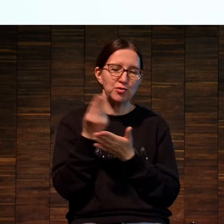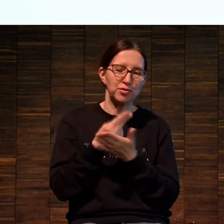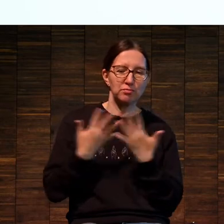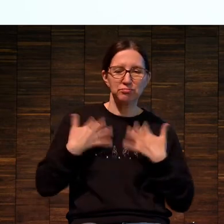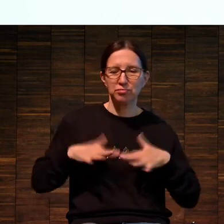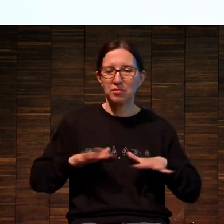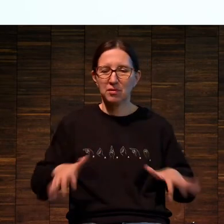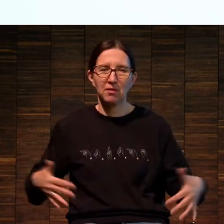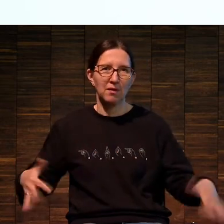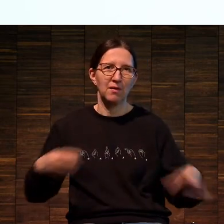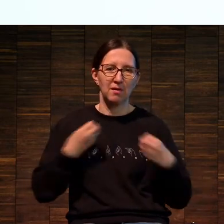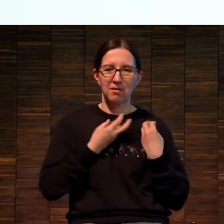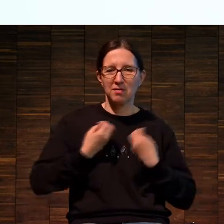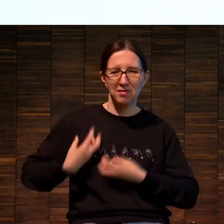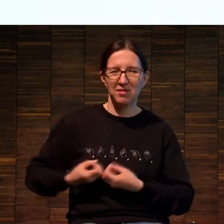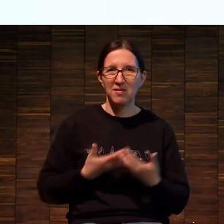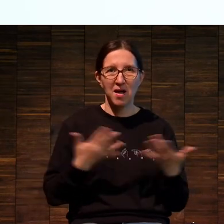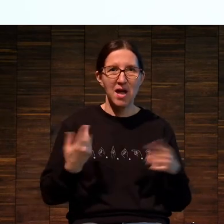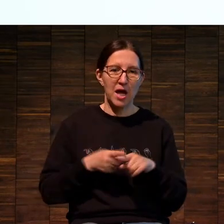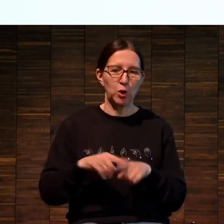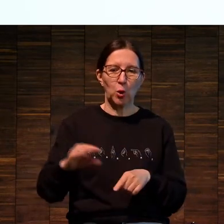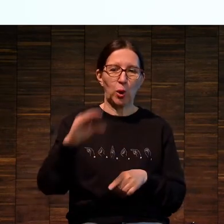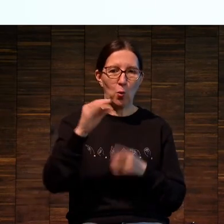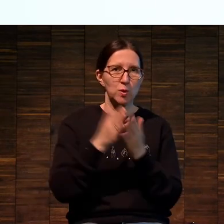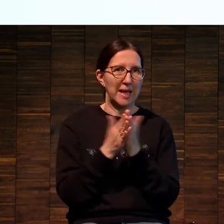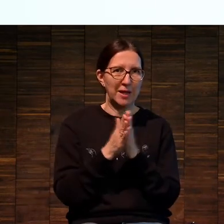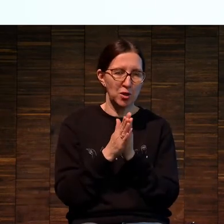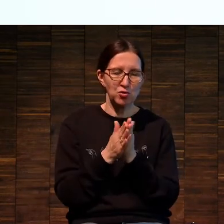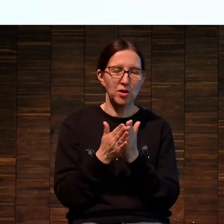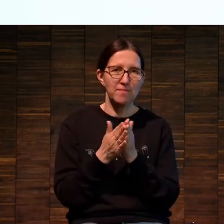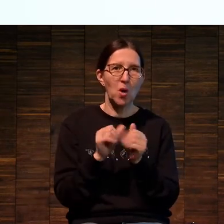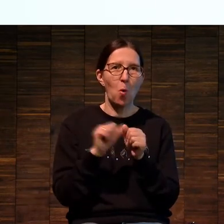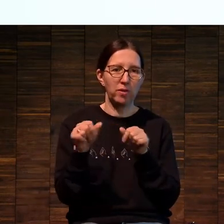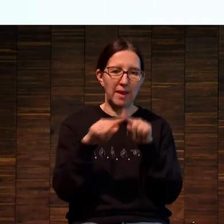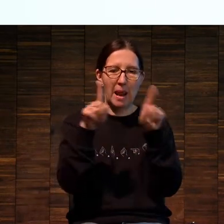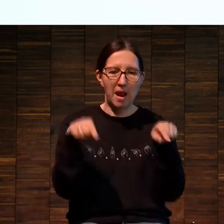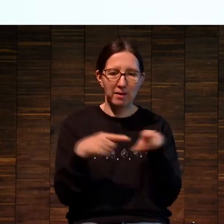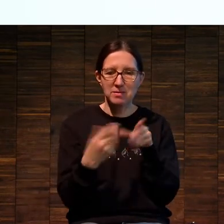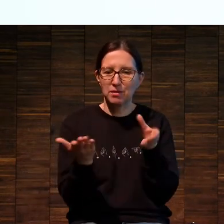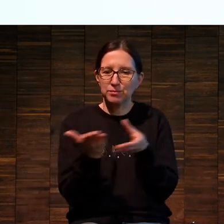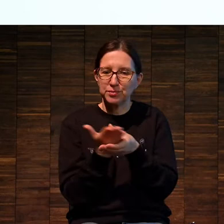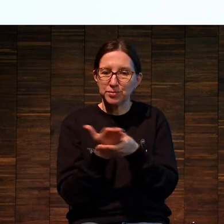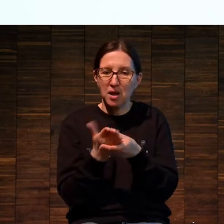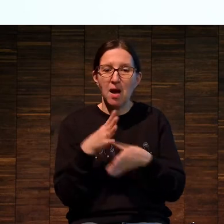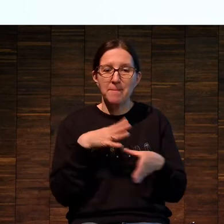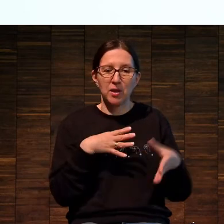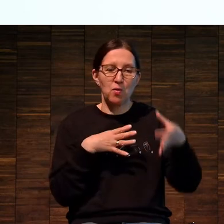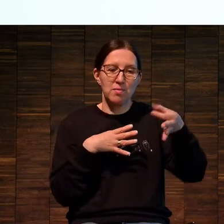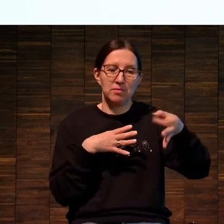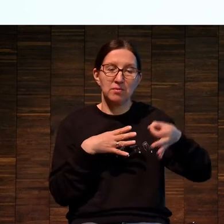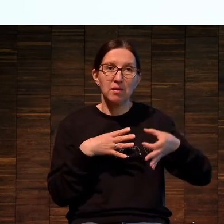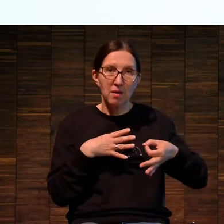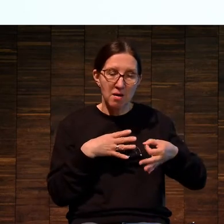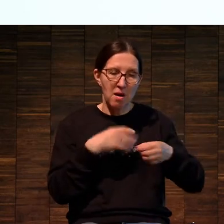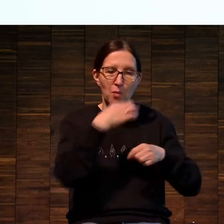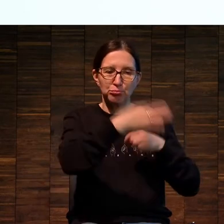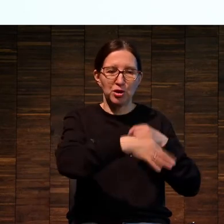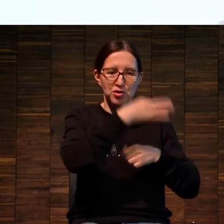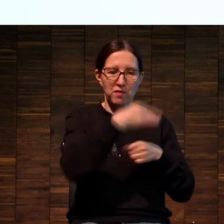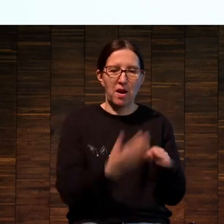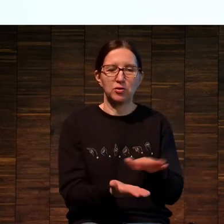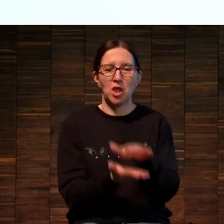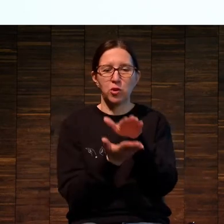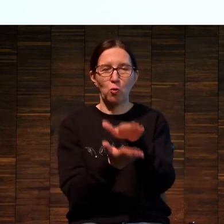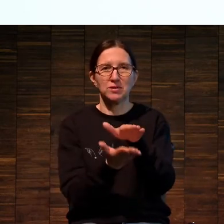и все эти книжки. То есть это не журнал, это была толстая книжка. В отдельных листах это издавалось, которые потом переплетались. Вот эти вот толстые